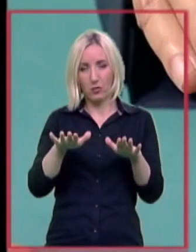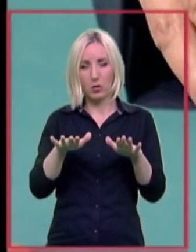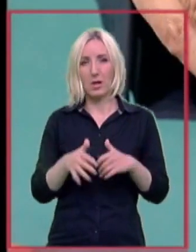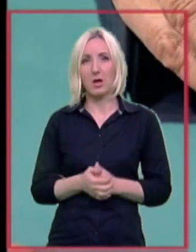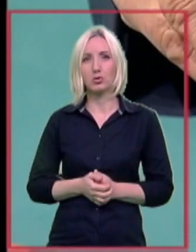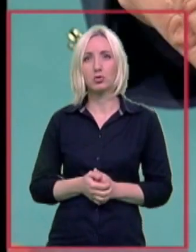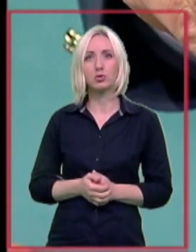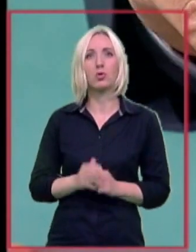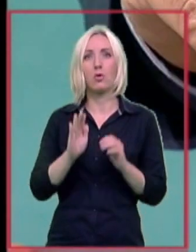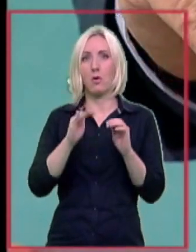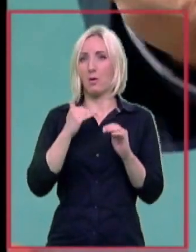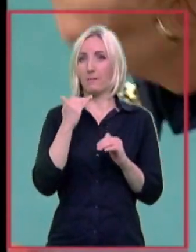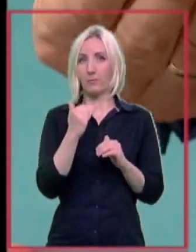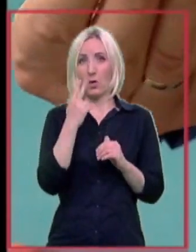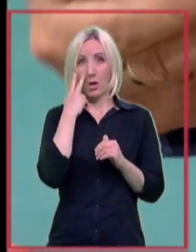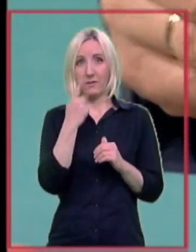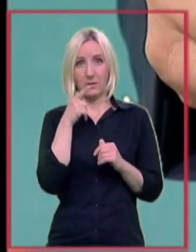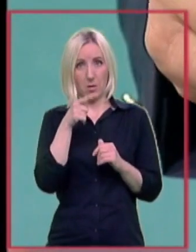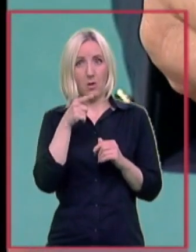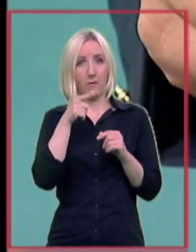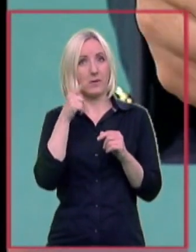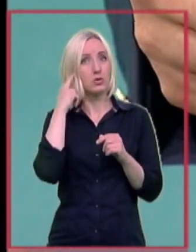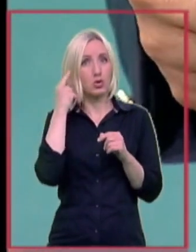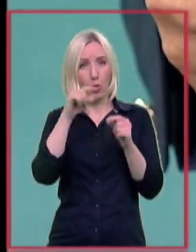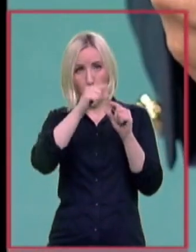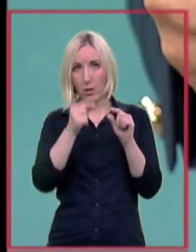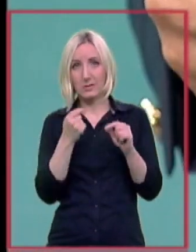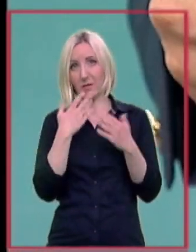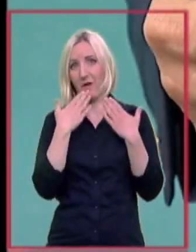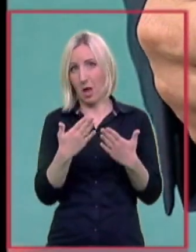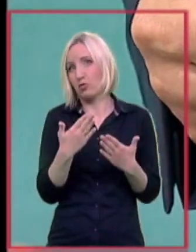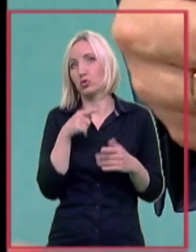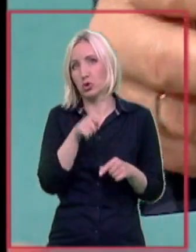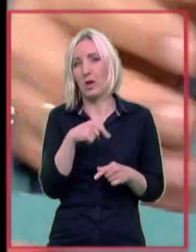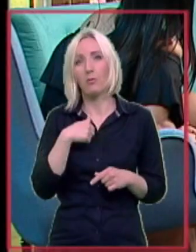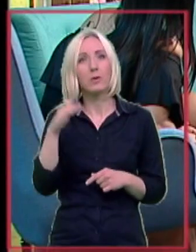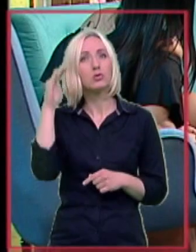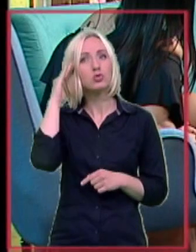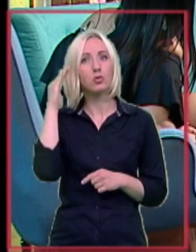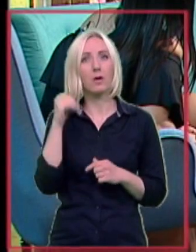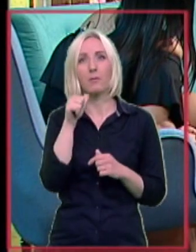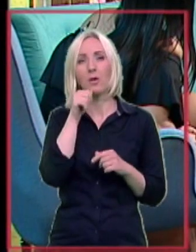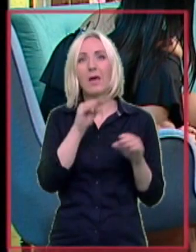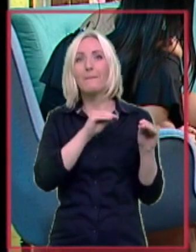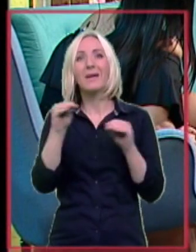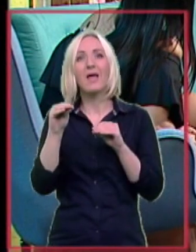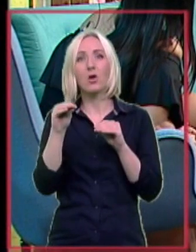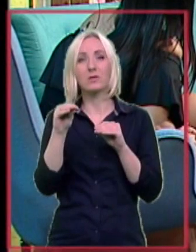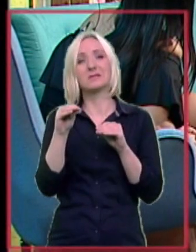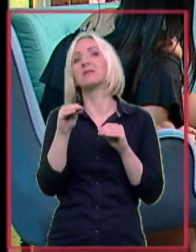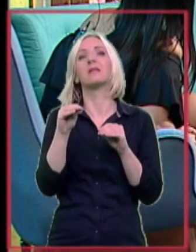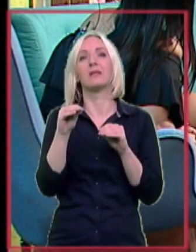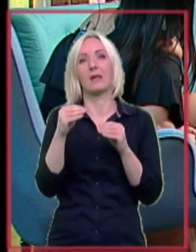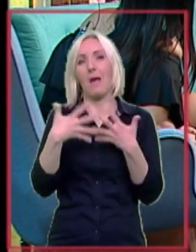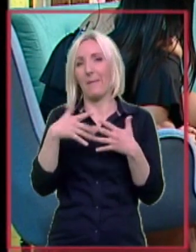centar zaravno težu, ovde vam je organ sluha koji ovako izgleda. Zahvaljujući kome čujemo. A ovo je prenosni aparat, to je srednje